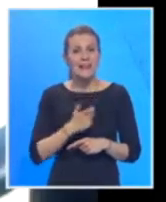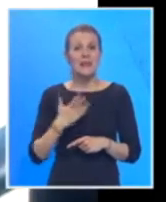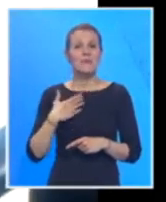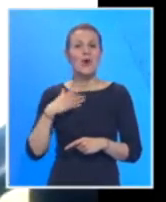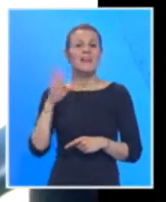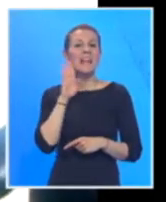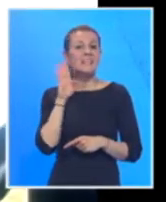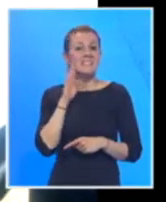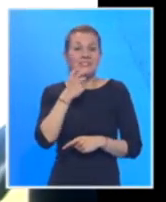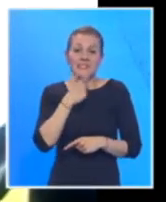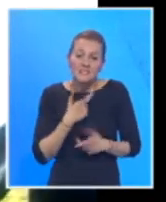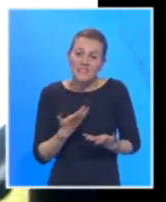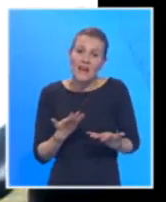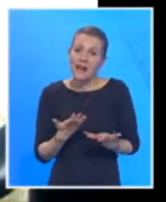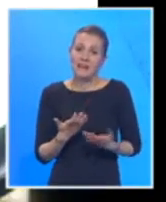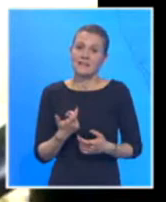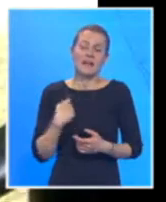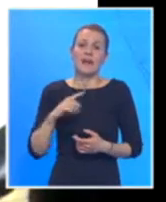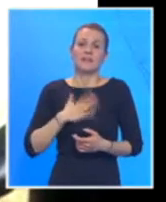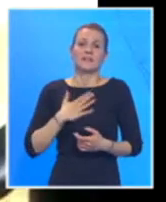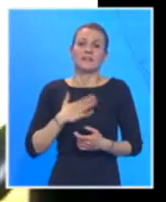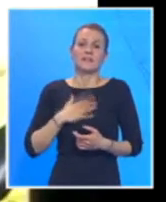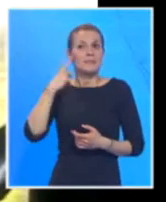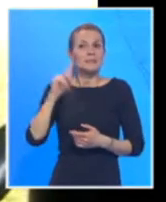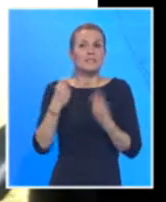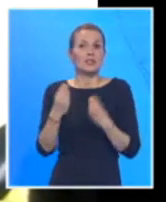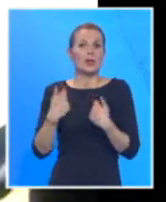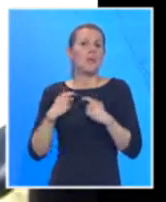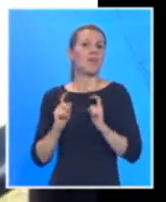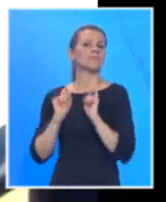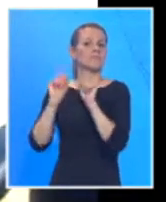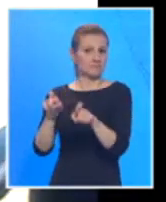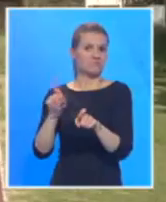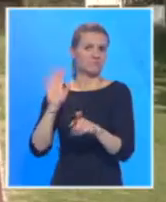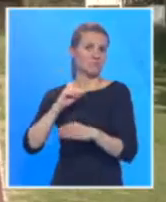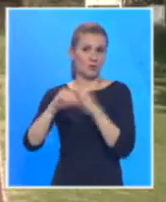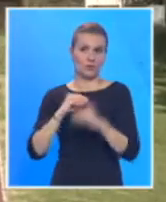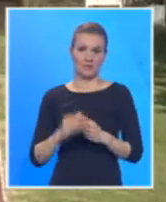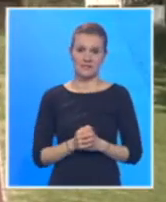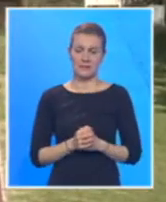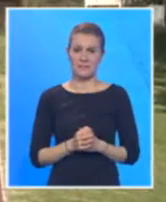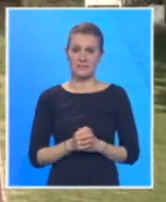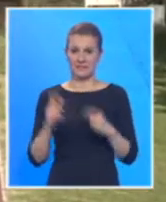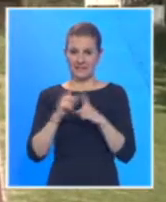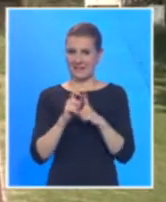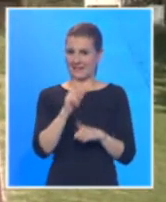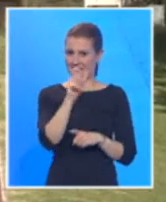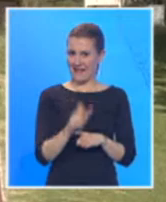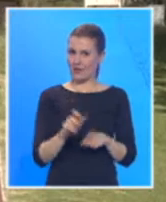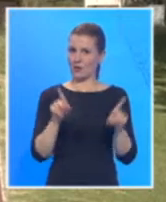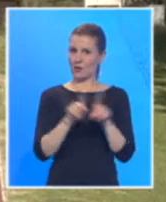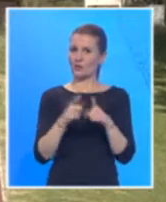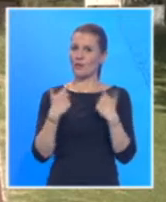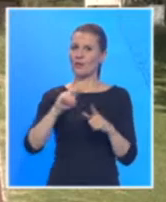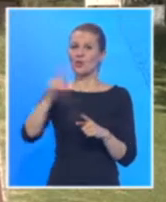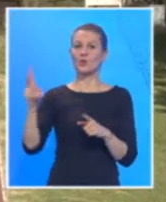tako da ne bi to bilo uopšte dobro da to uđe u naš dom. Darkov primer bi mogao da posluži i drugima,